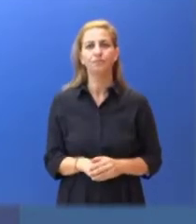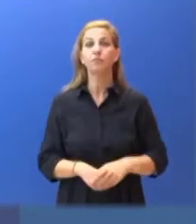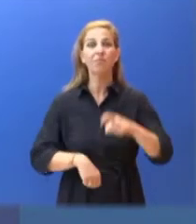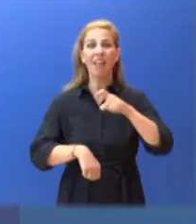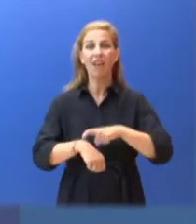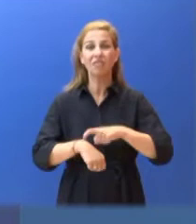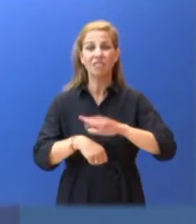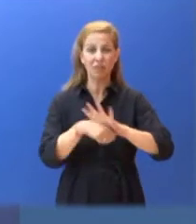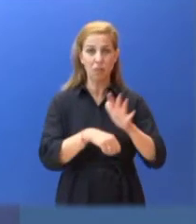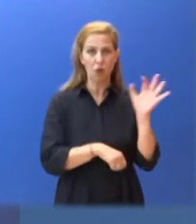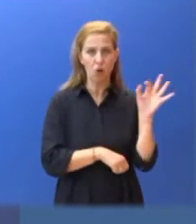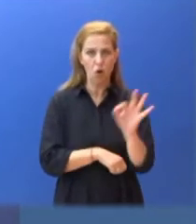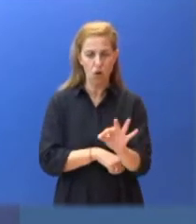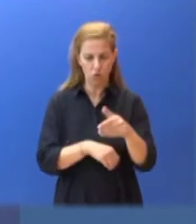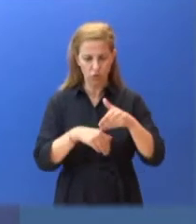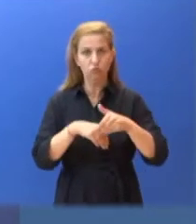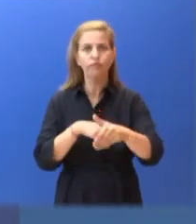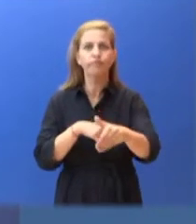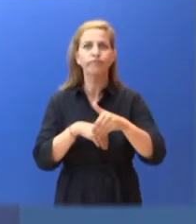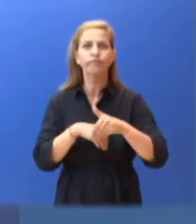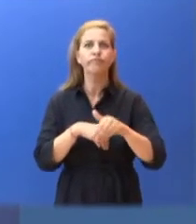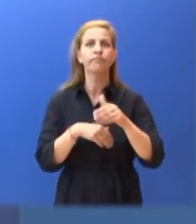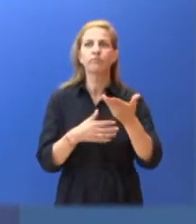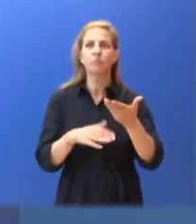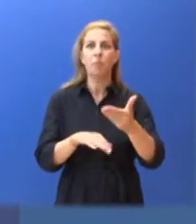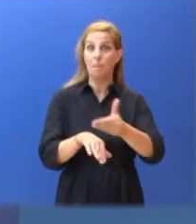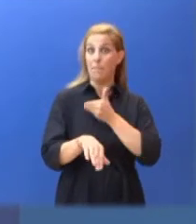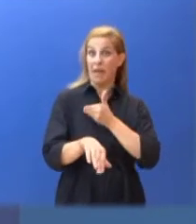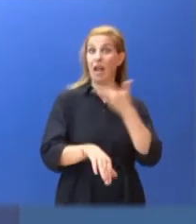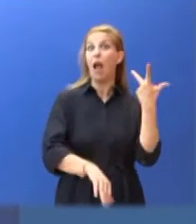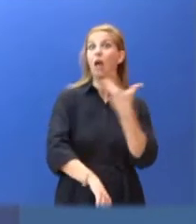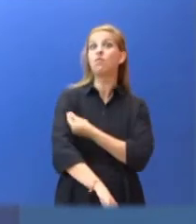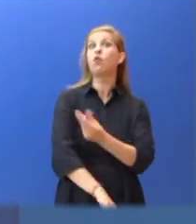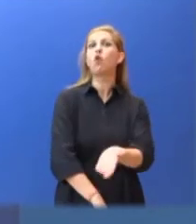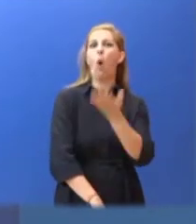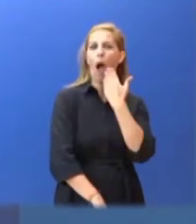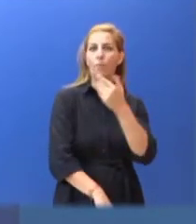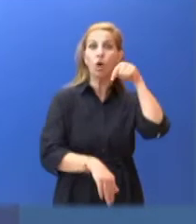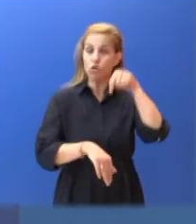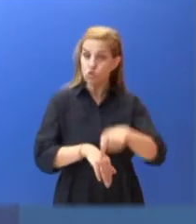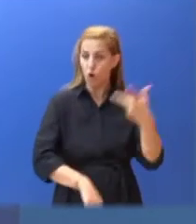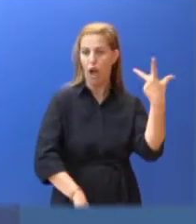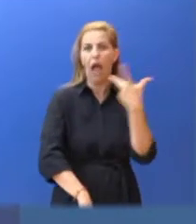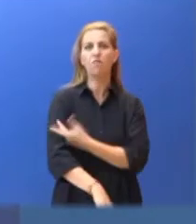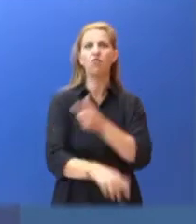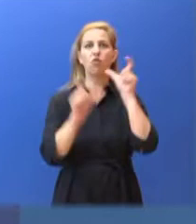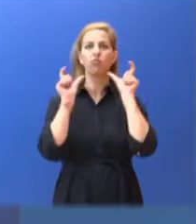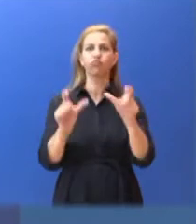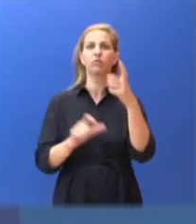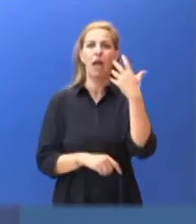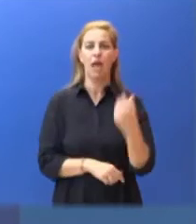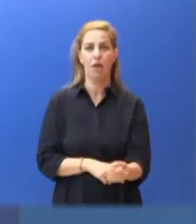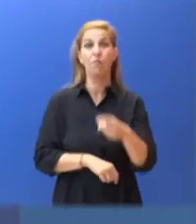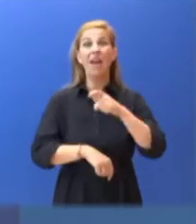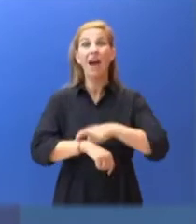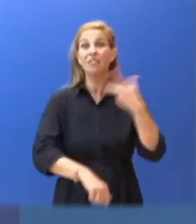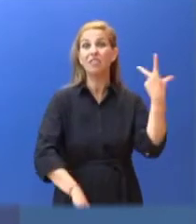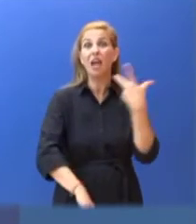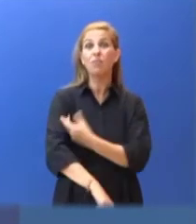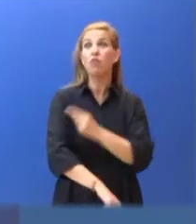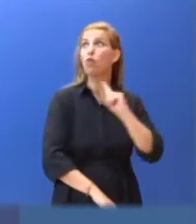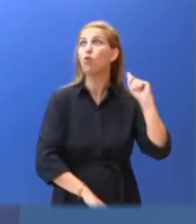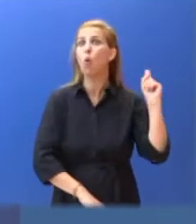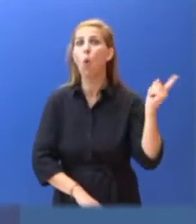Έχουμε στα χέρια μας μια ασπίδα που δεν είχαμε στην προηγουμένη φάση το εμβόλιο στο οποίο έχουν καθολική, δωρεάν και άμεση